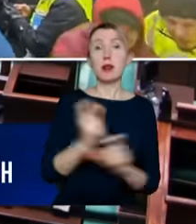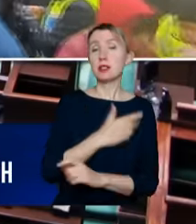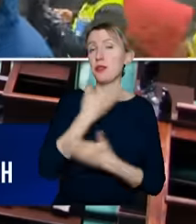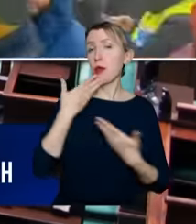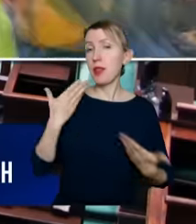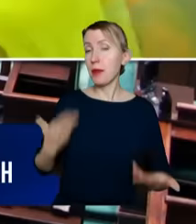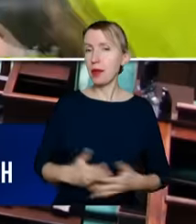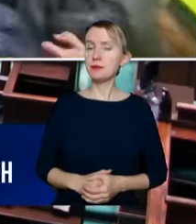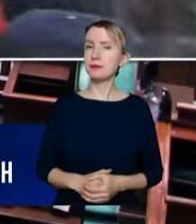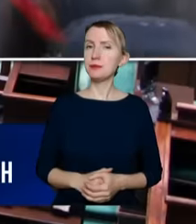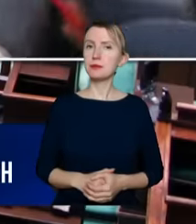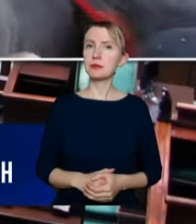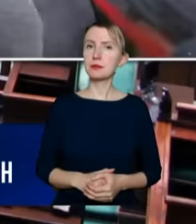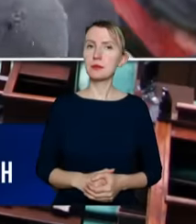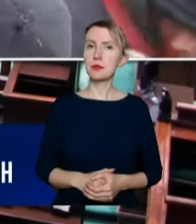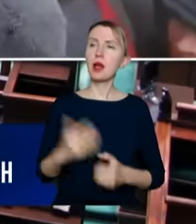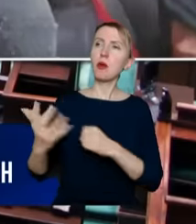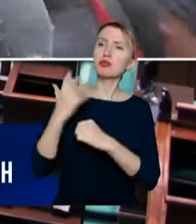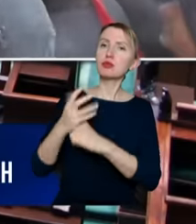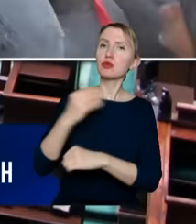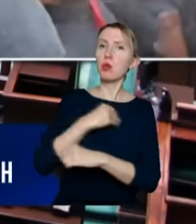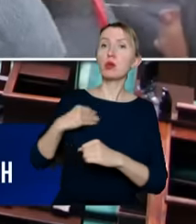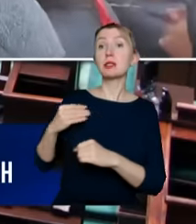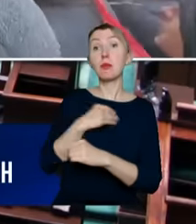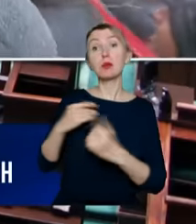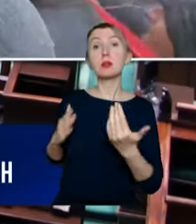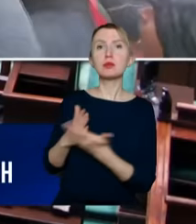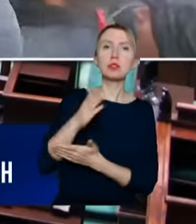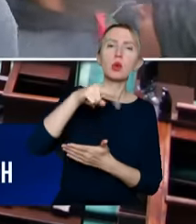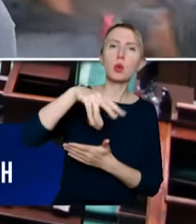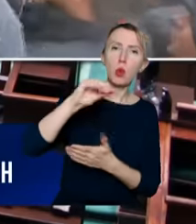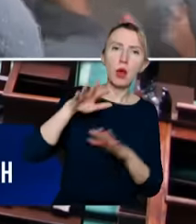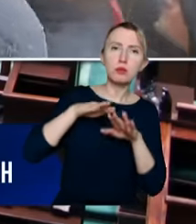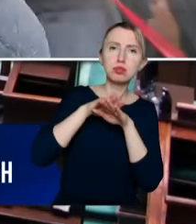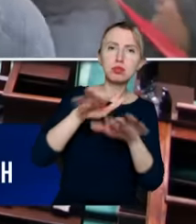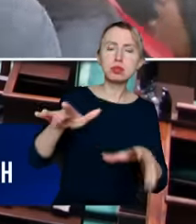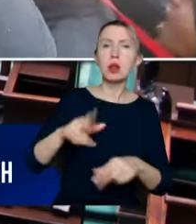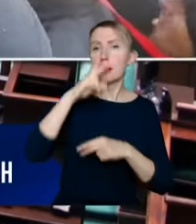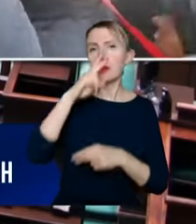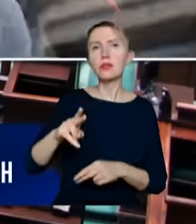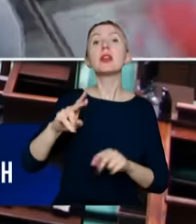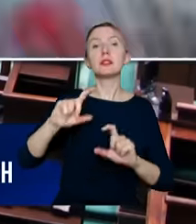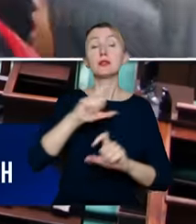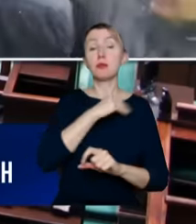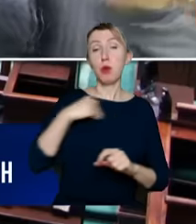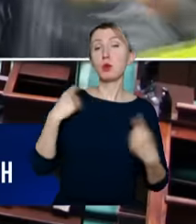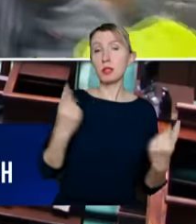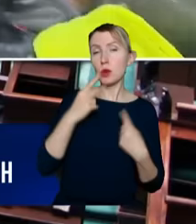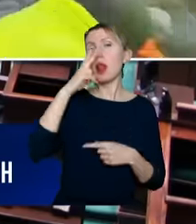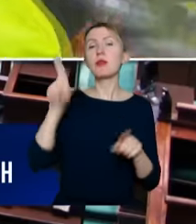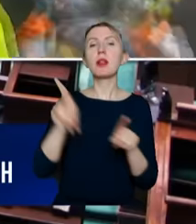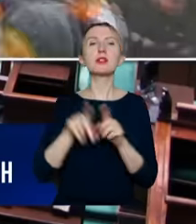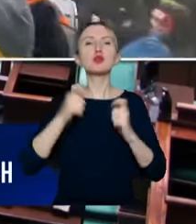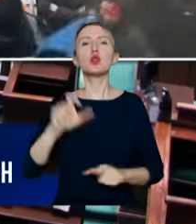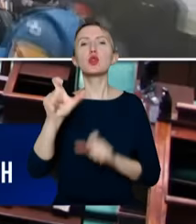A to wjeżdża i do Polski, a przez Polskę wjeżdża tak samo i do Unii Europejskiej, gdzie widać, co się dzieje w Polsce, ale widać, jak rolnicy europejscy